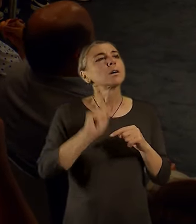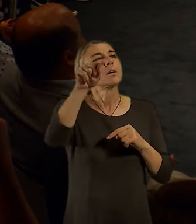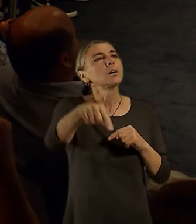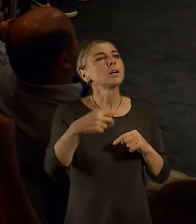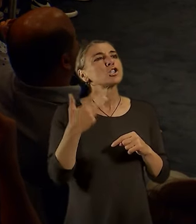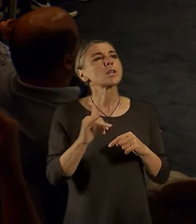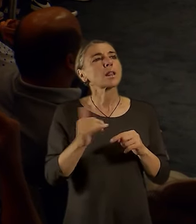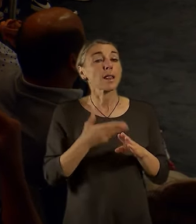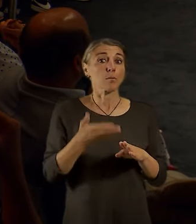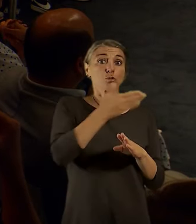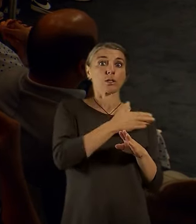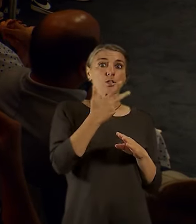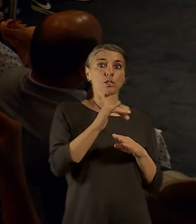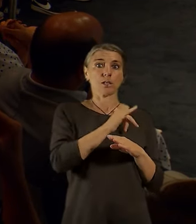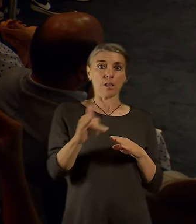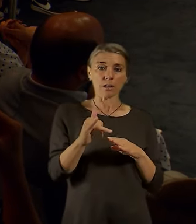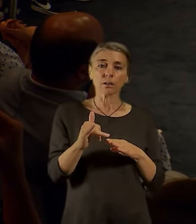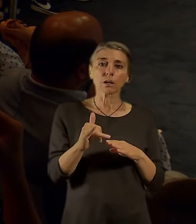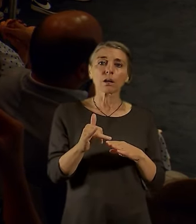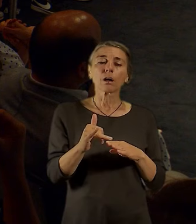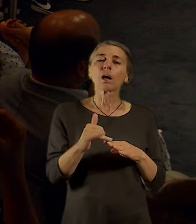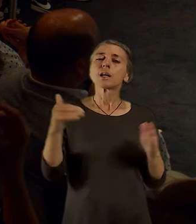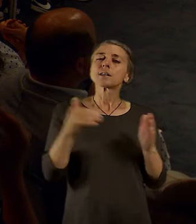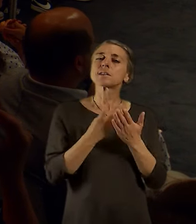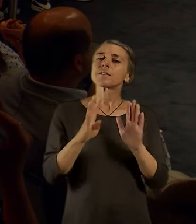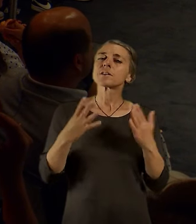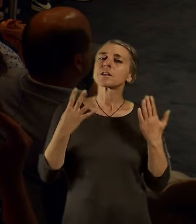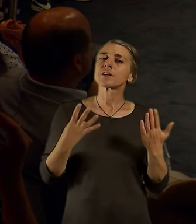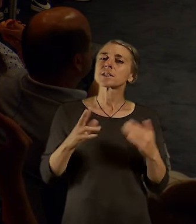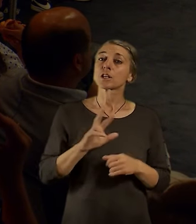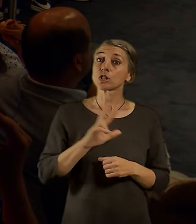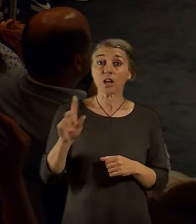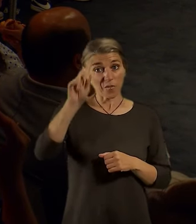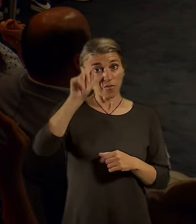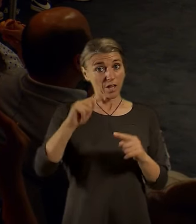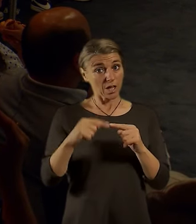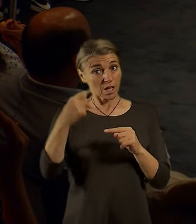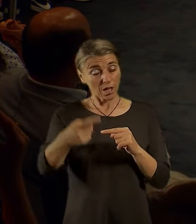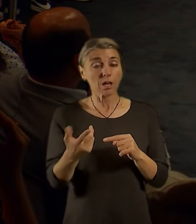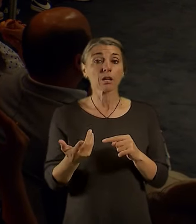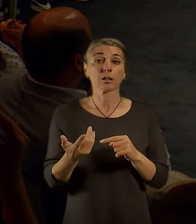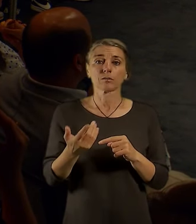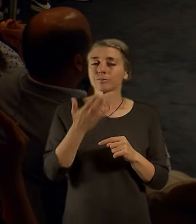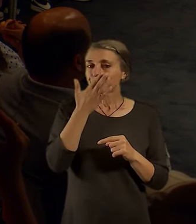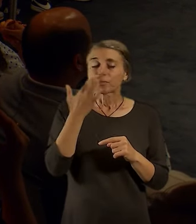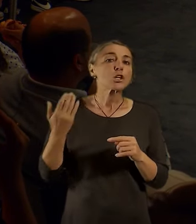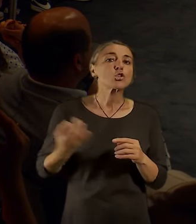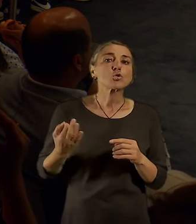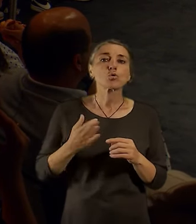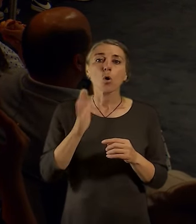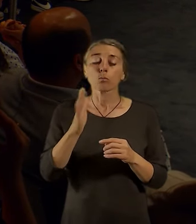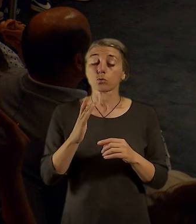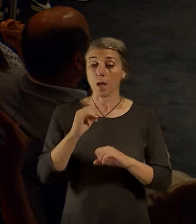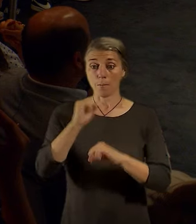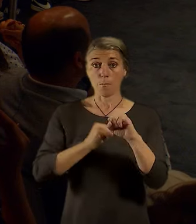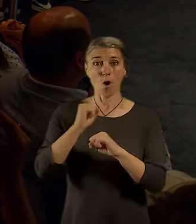bylo před 30 lety, kdo v roce 1993 třeba věděl, že dneska budeme přemýšlet o tom, že skončí spolovací motory.